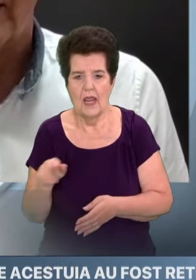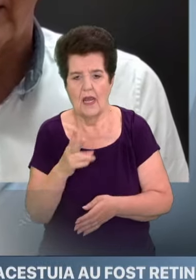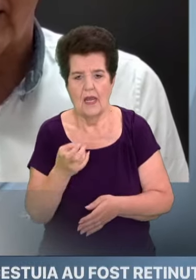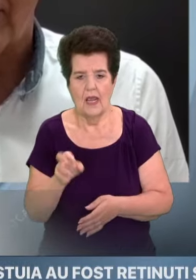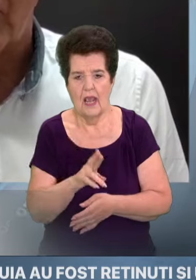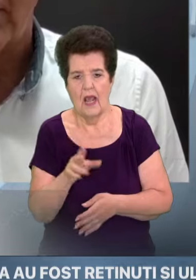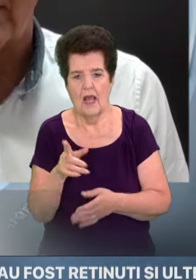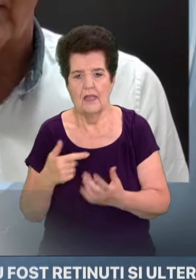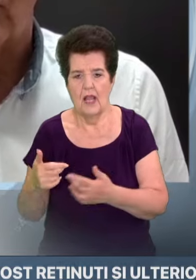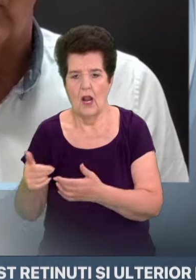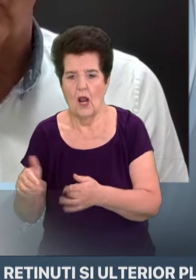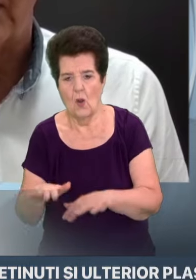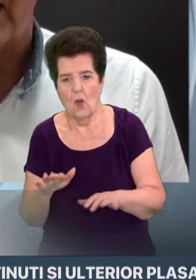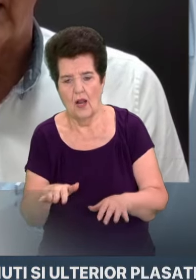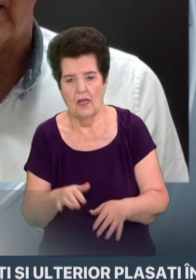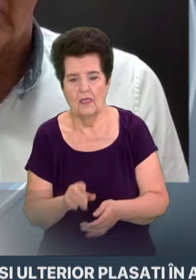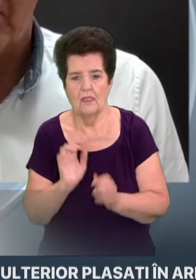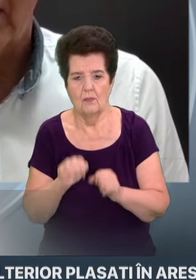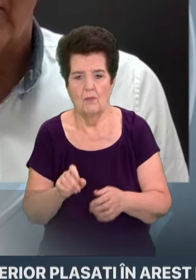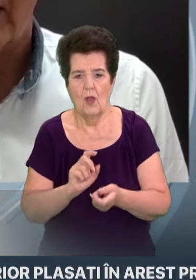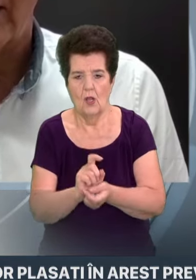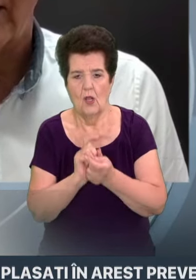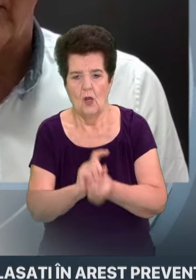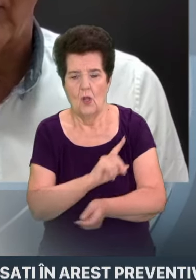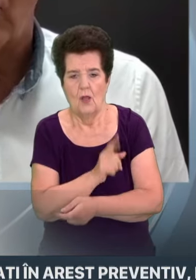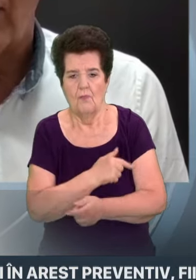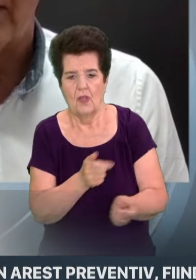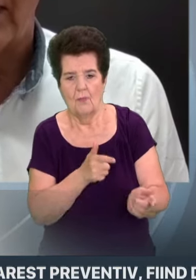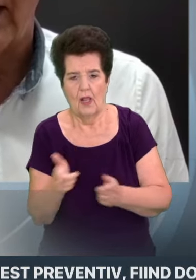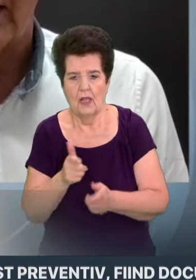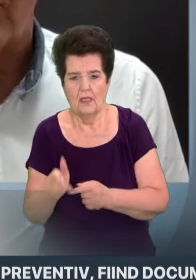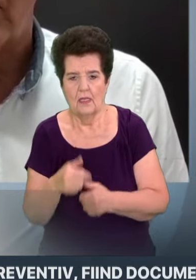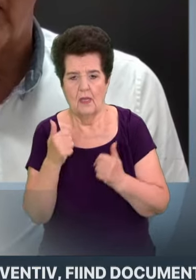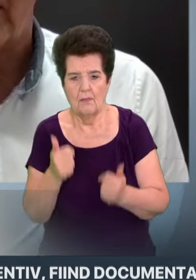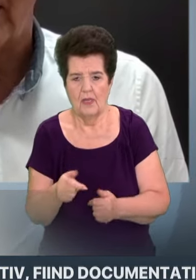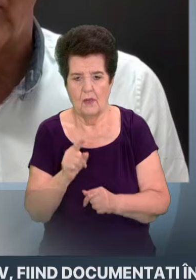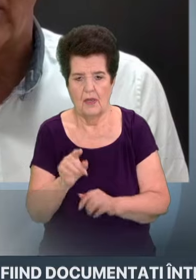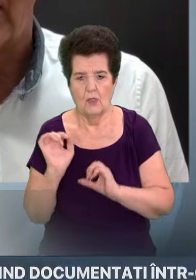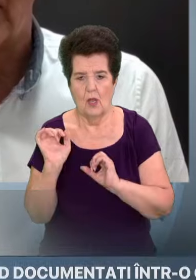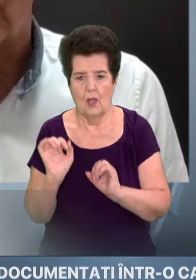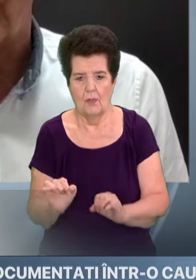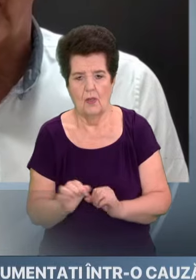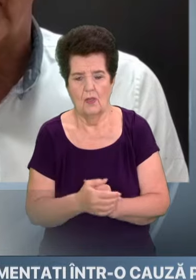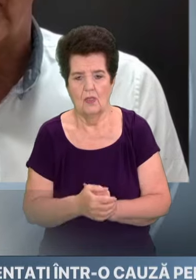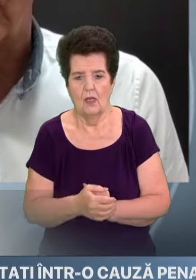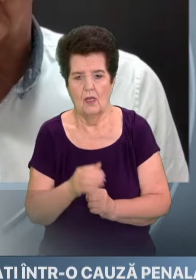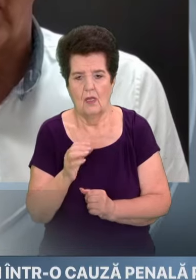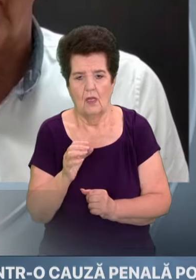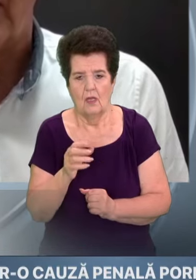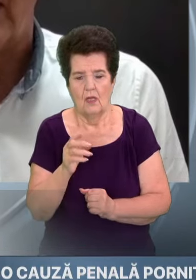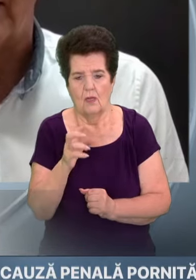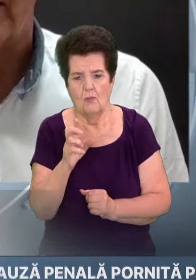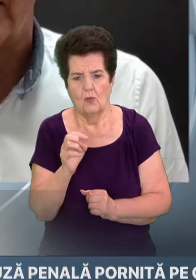localități care pot să ducă lupta bine pregătite pentru apărare. vorba de Costa Tânopca, de